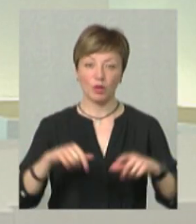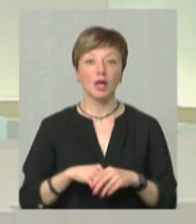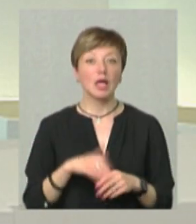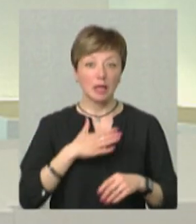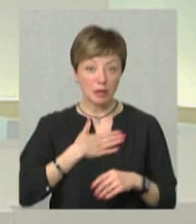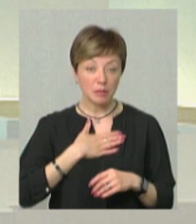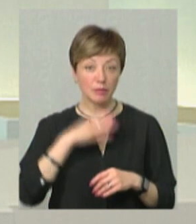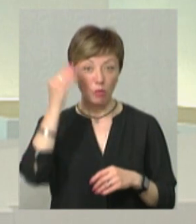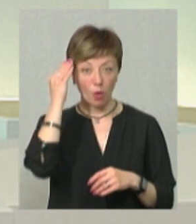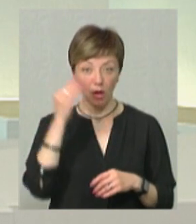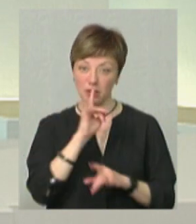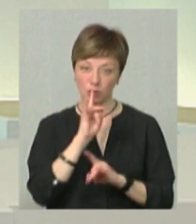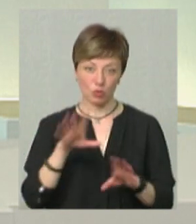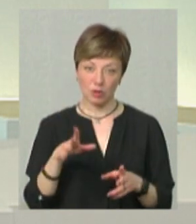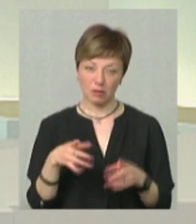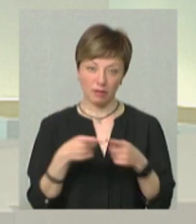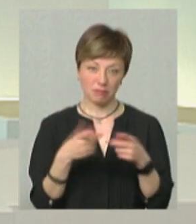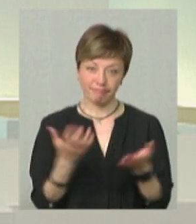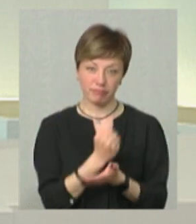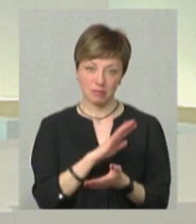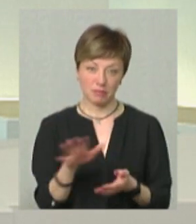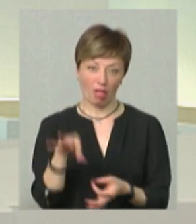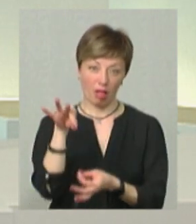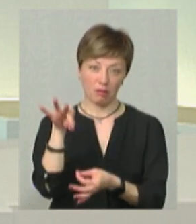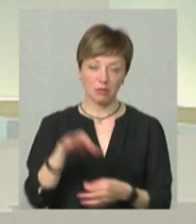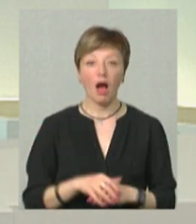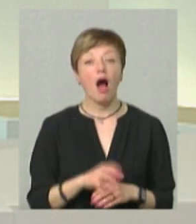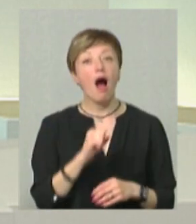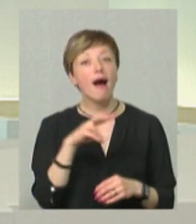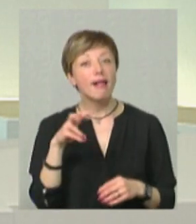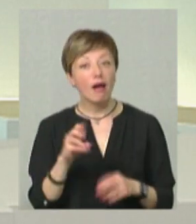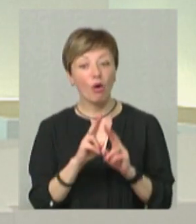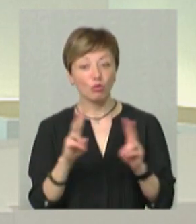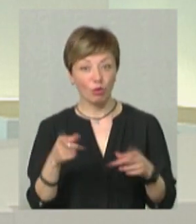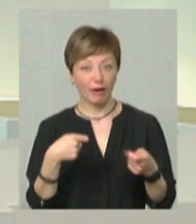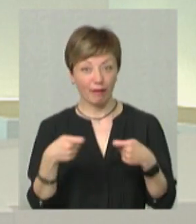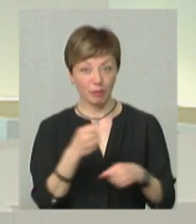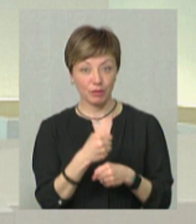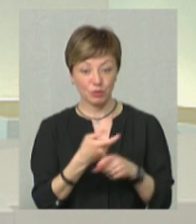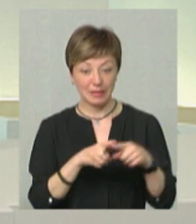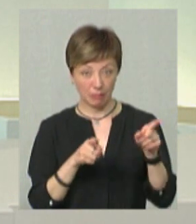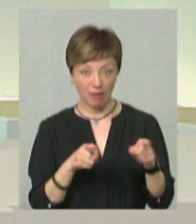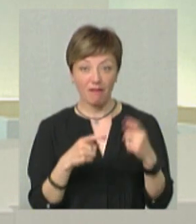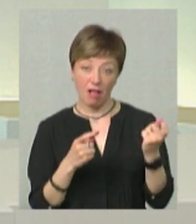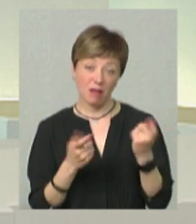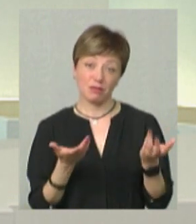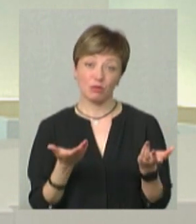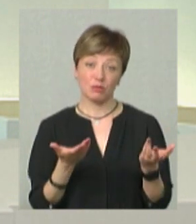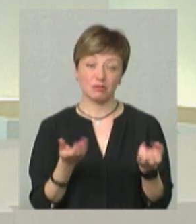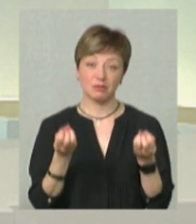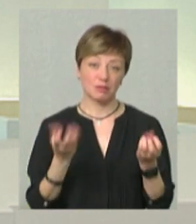на мій погляд, не буде здаватися. Вона не здасться. Але ріелтор, який працює з цим власником, він